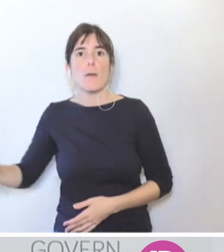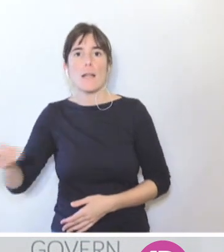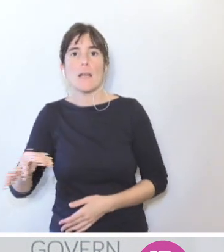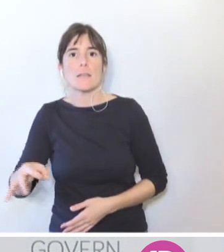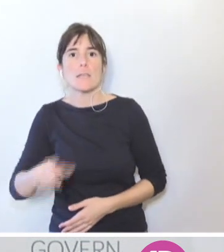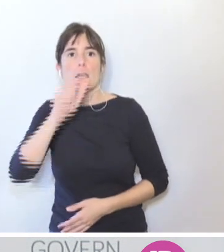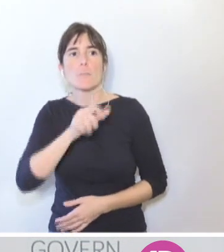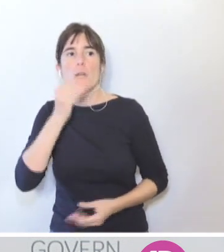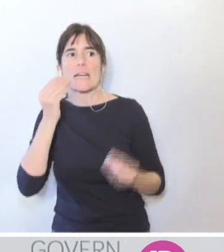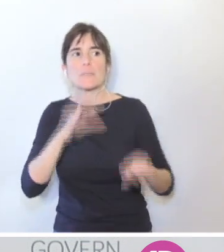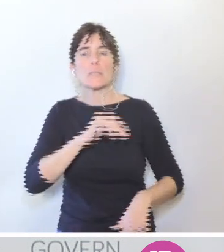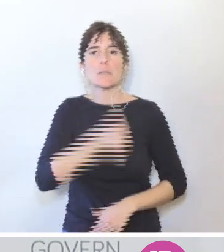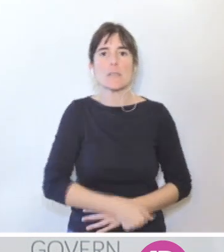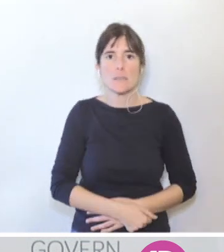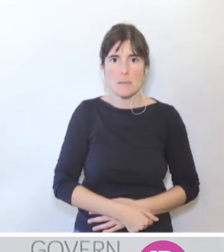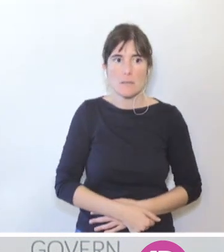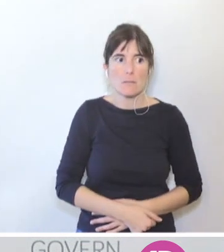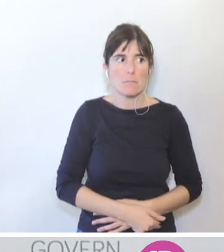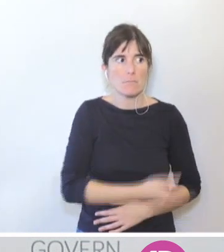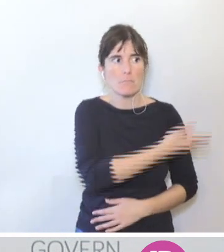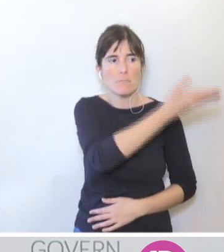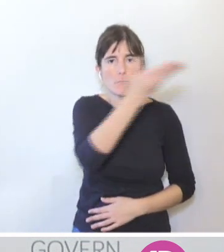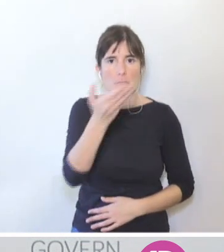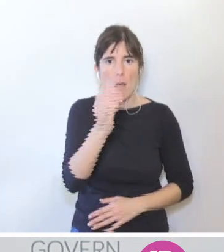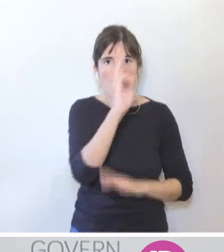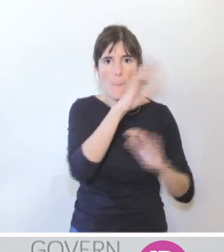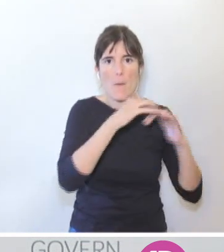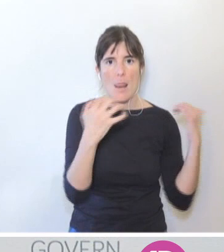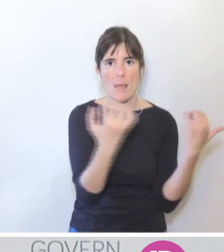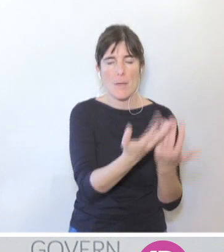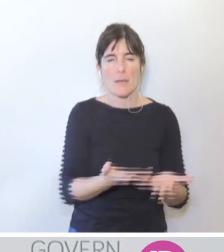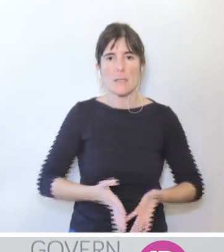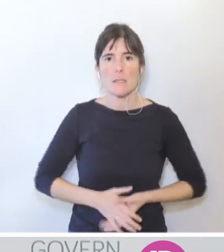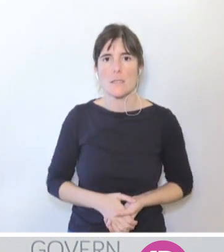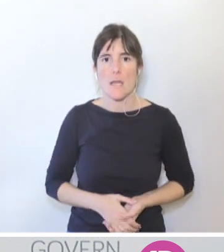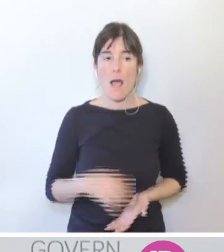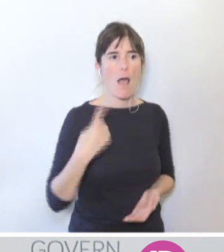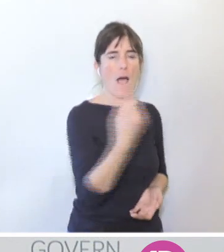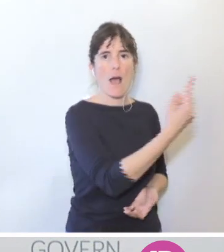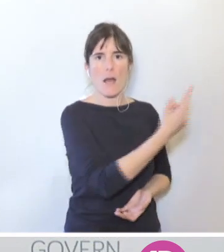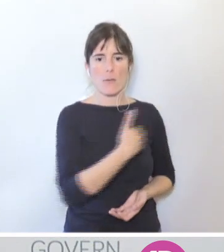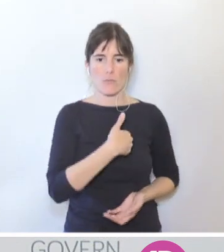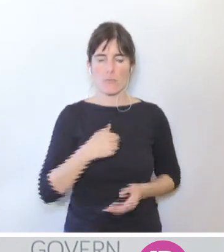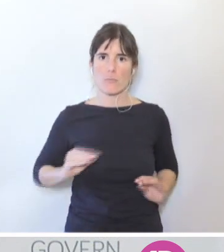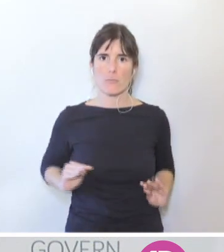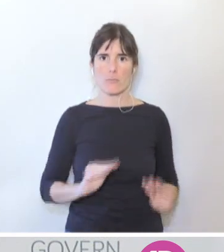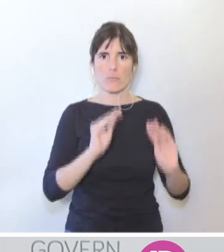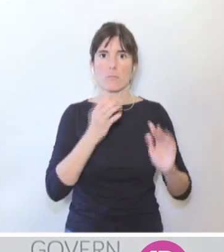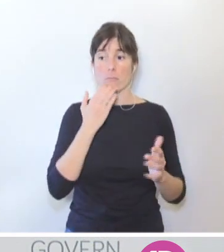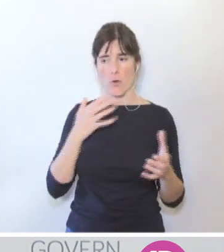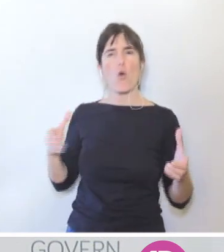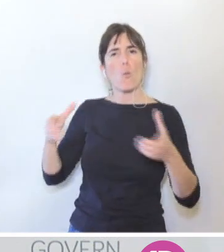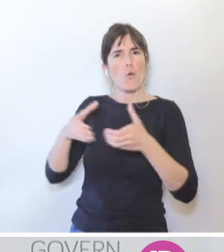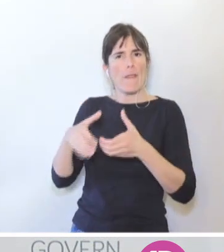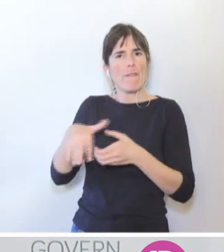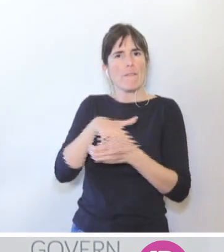No ho dic per res, Però és que és així. Cadascú té el seu paper. Cadascú té el paper. La comunitat educativa tindrà el seu paper,